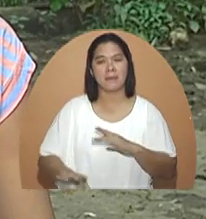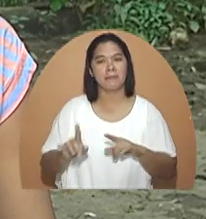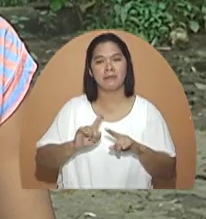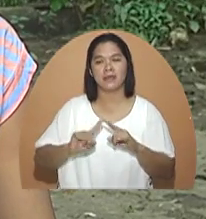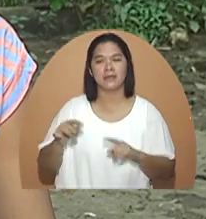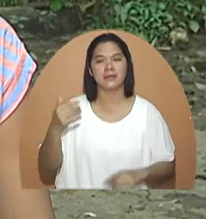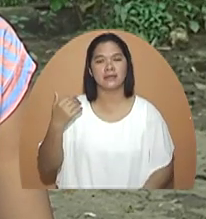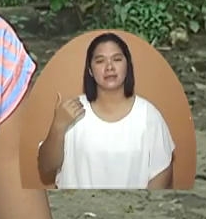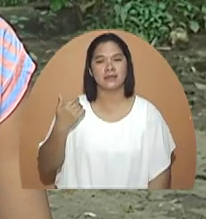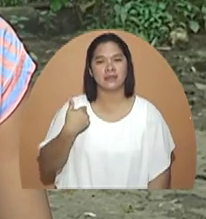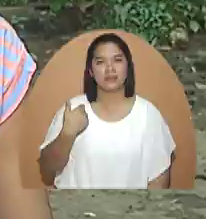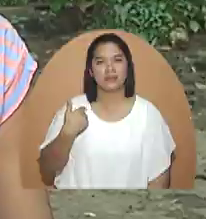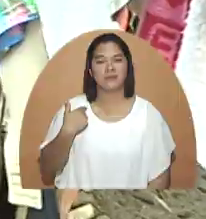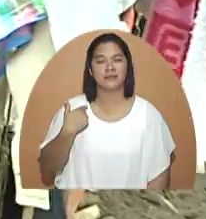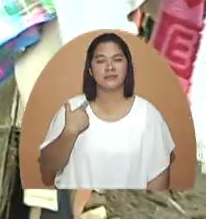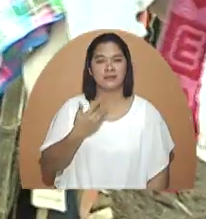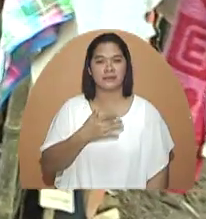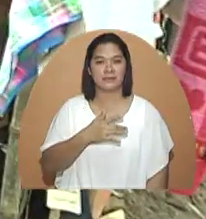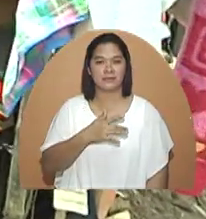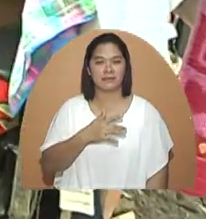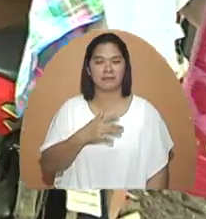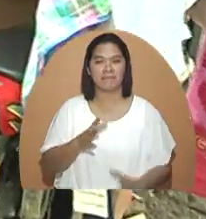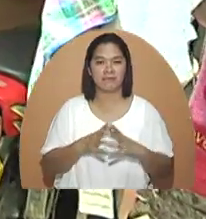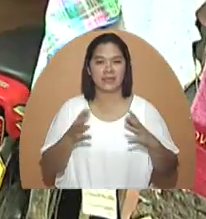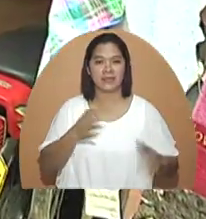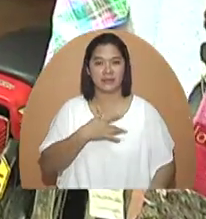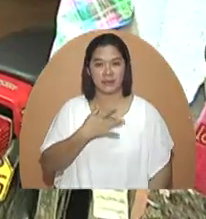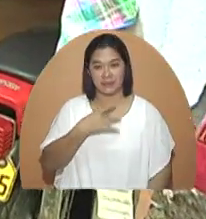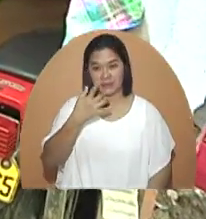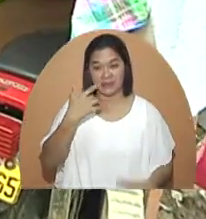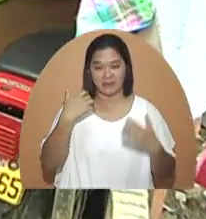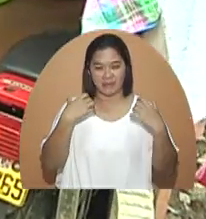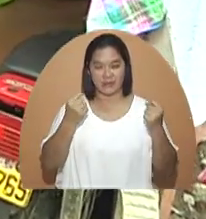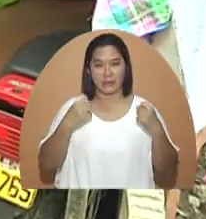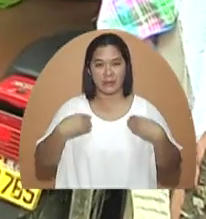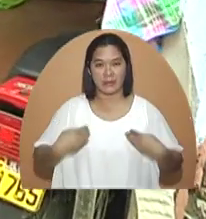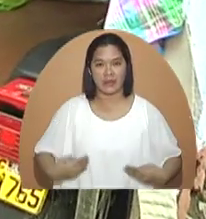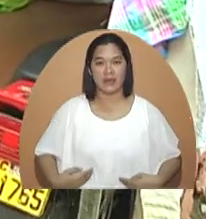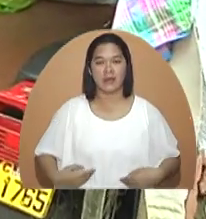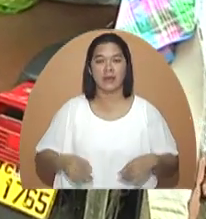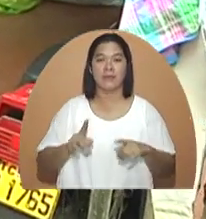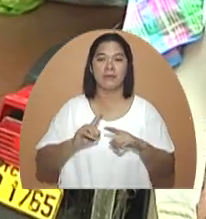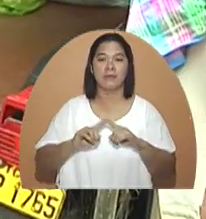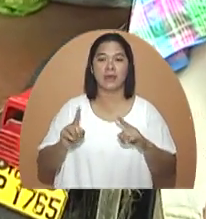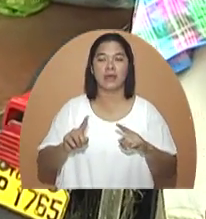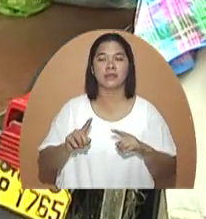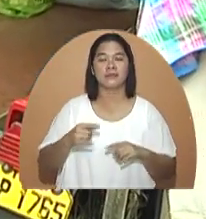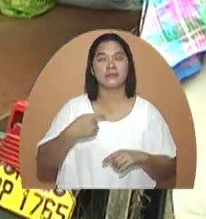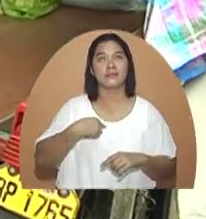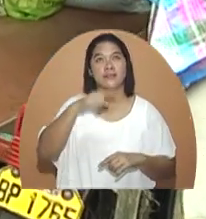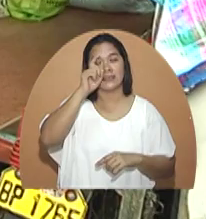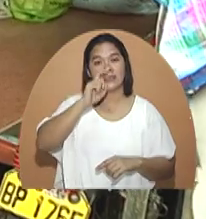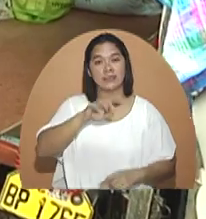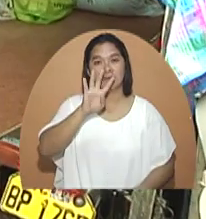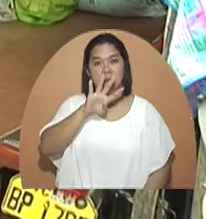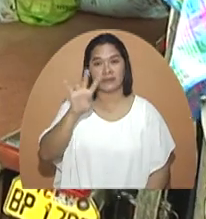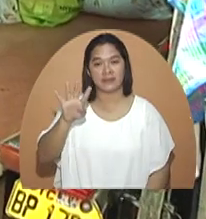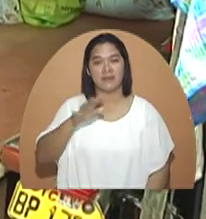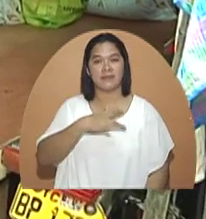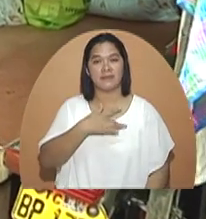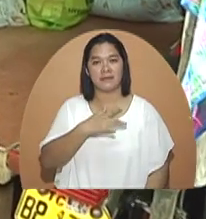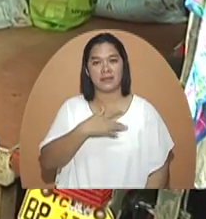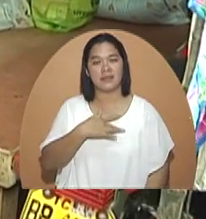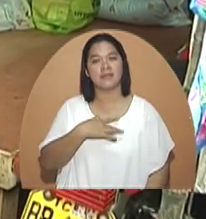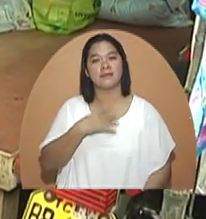pero hindi pa masyadong nararamdaman noon, ma'am, nung malakas-lakas pang katawan pero 44 ako noong